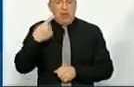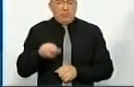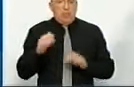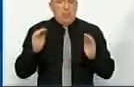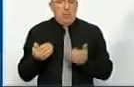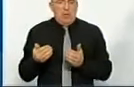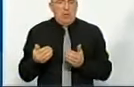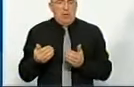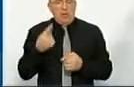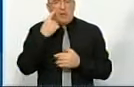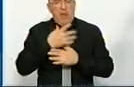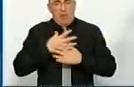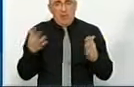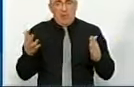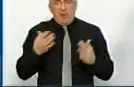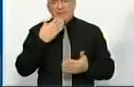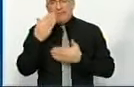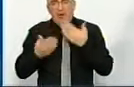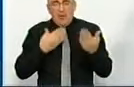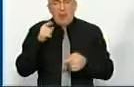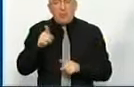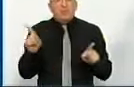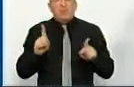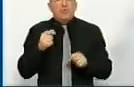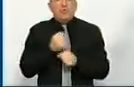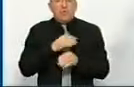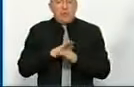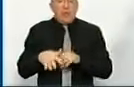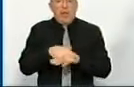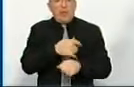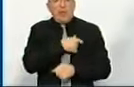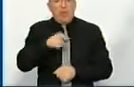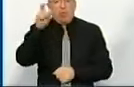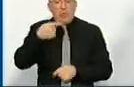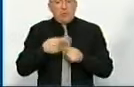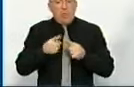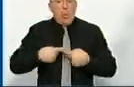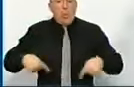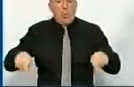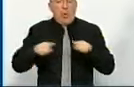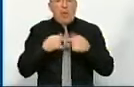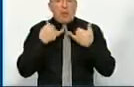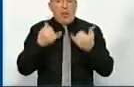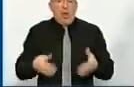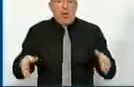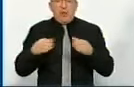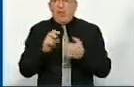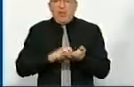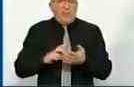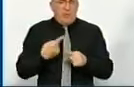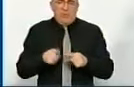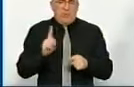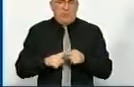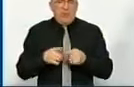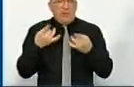момент – найбільше запитувати про те, що зробив народний депутат цього округу для громади. Не боятися